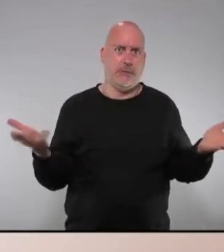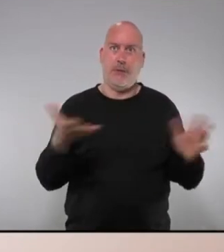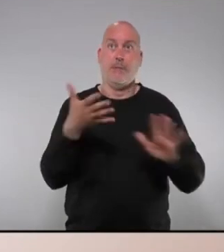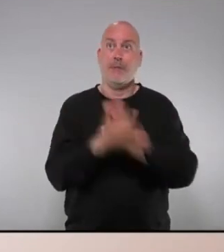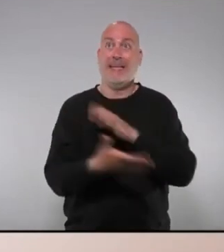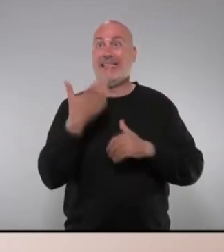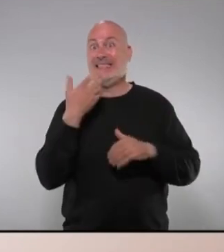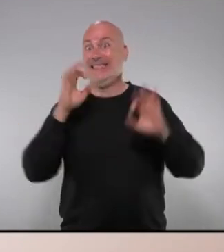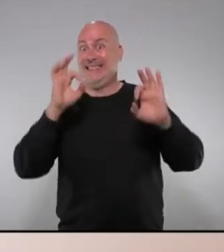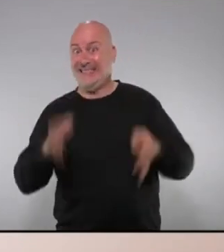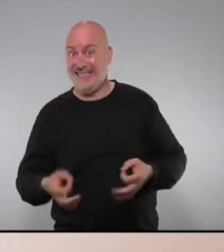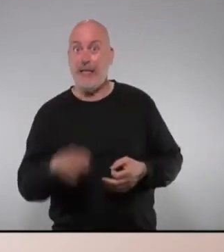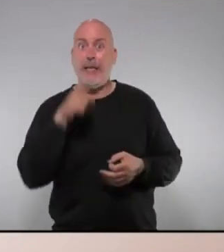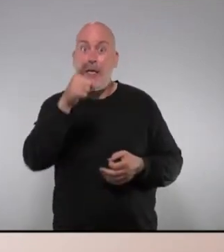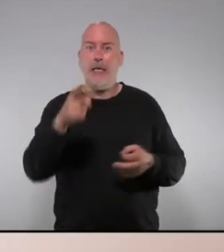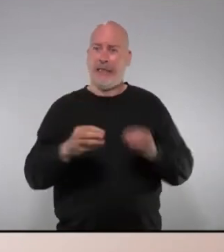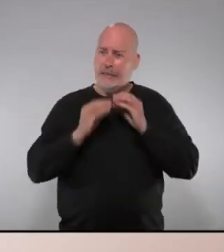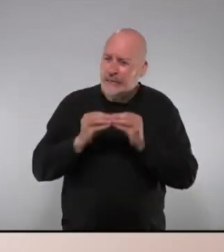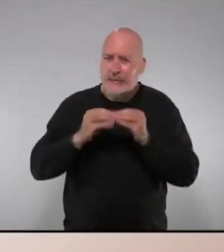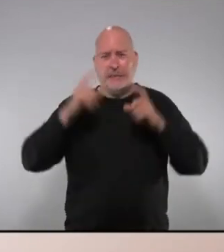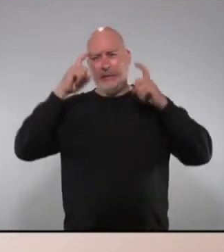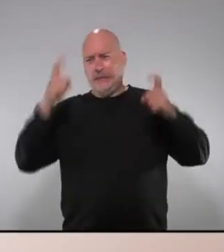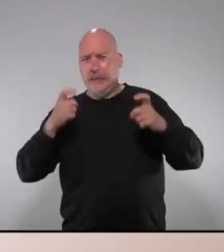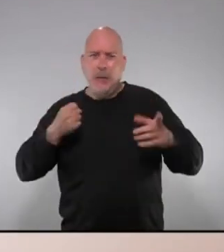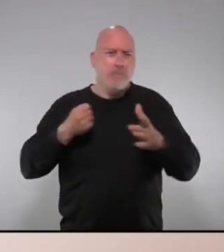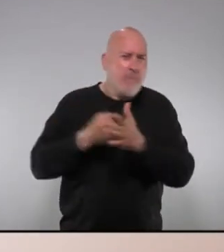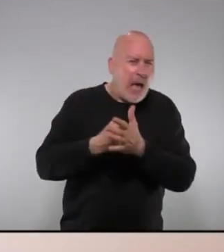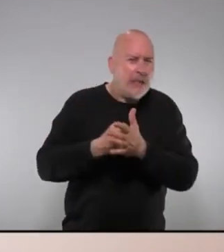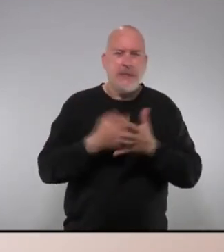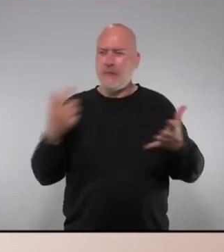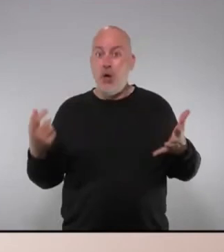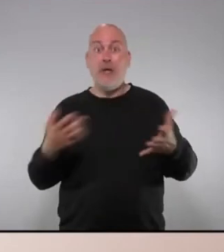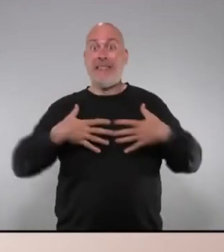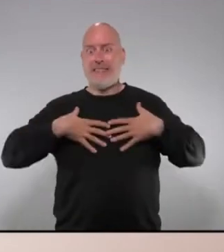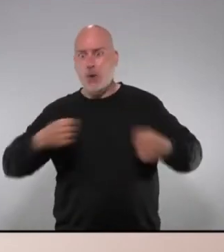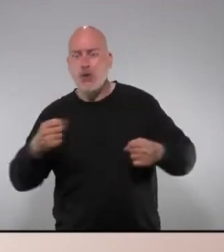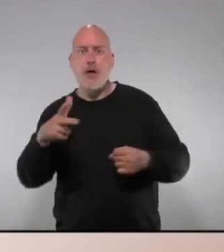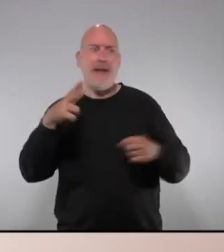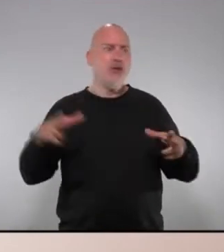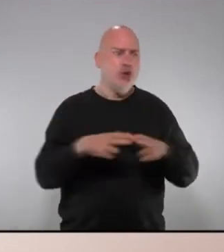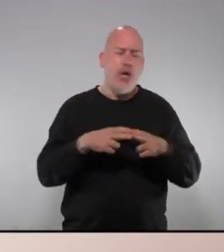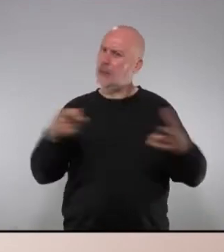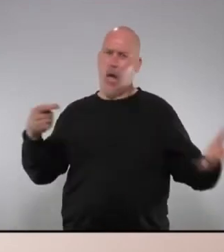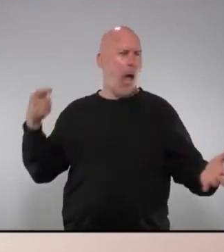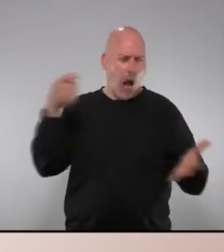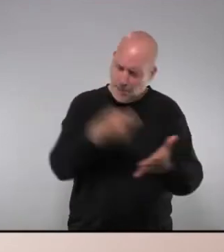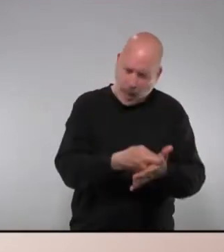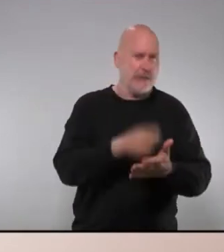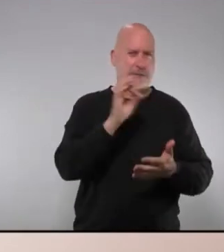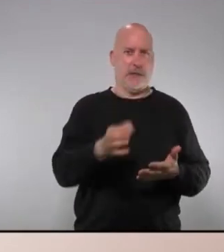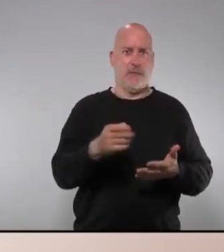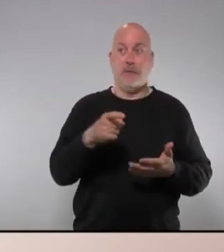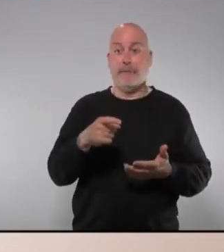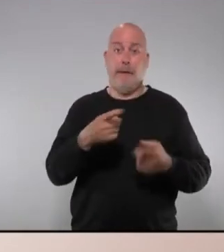si es veiés que vostès fan tot l'humanament possible que cada euro que es poden gastar en salut i en drets socials no se'l gasten en ambaixades